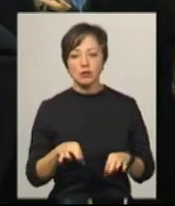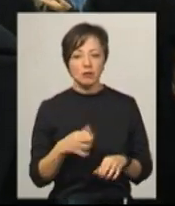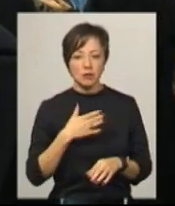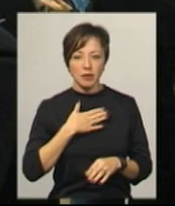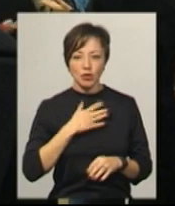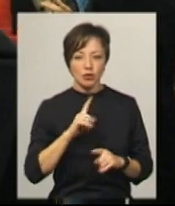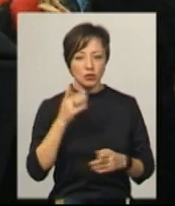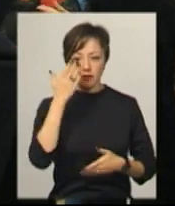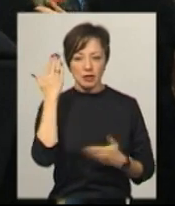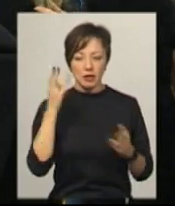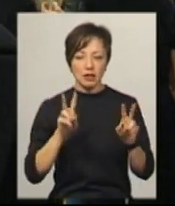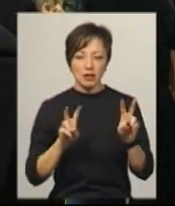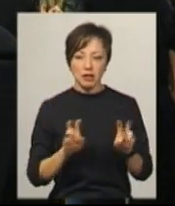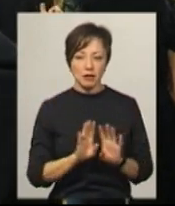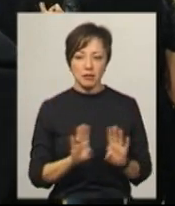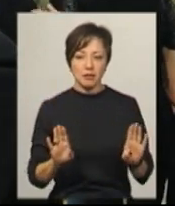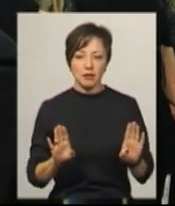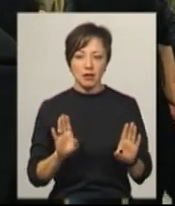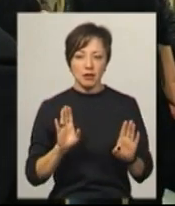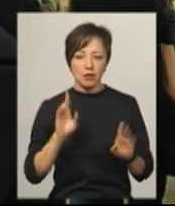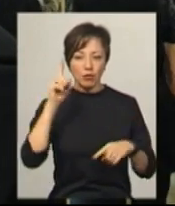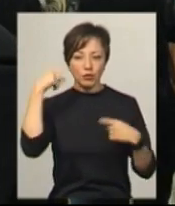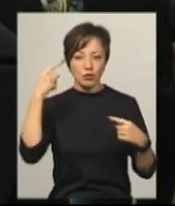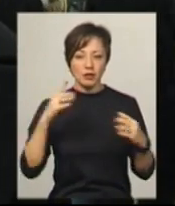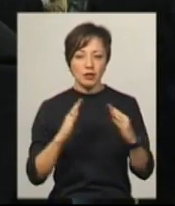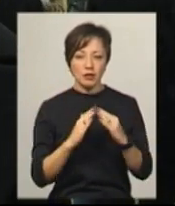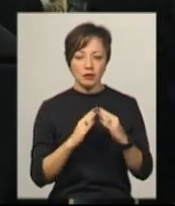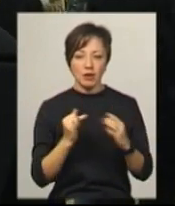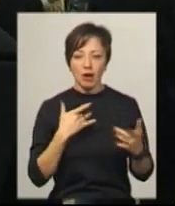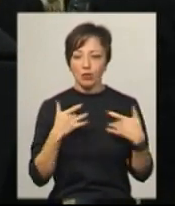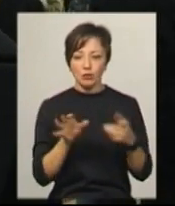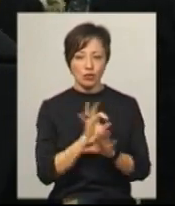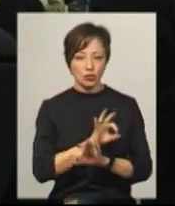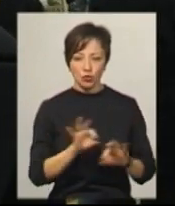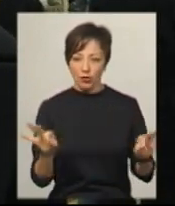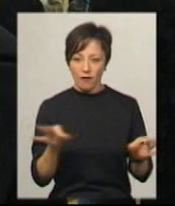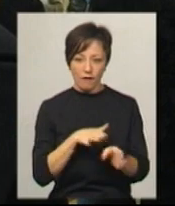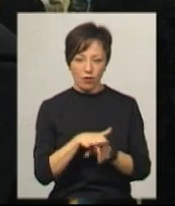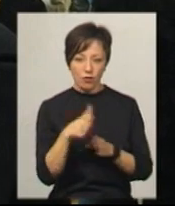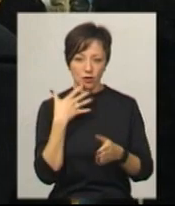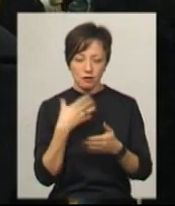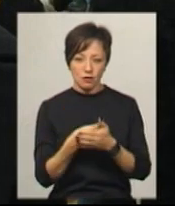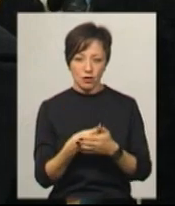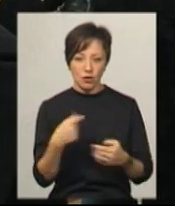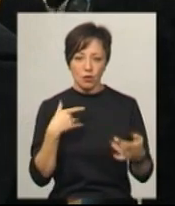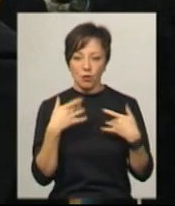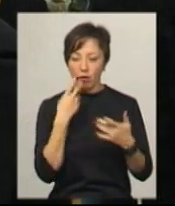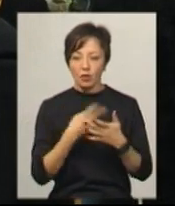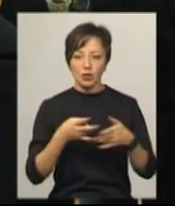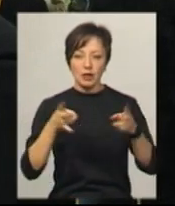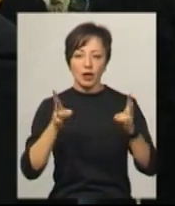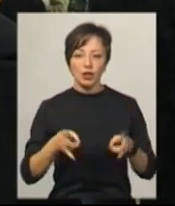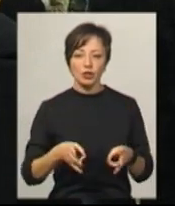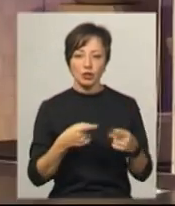мене, не дуже весела тема, божевільний дім, актори прочудово грають, показуючи трагічні речі,